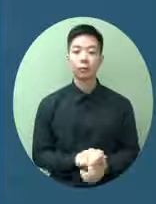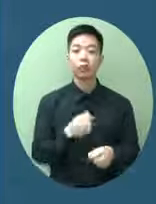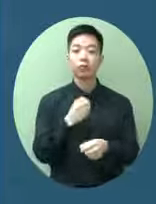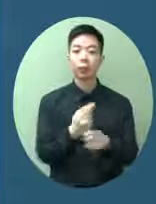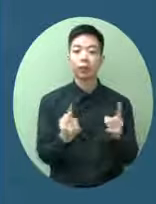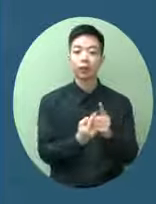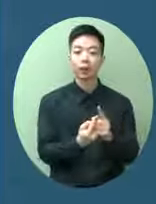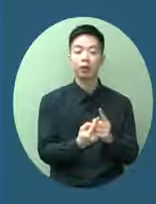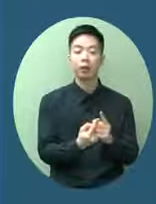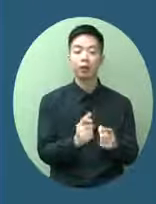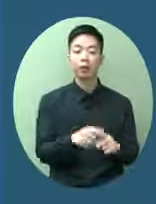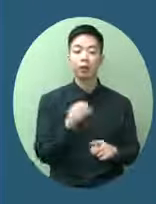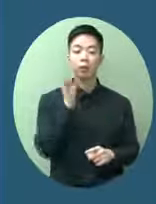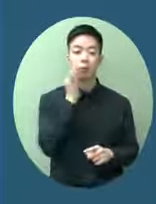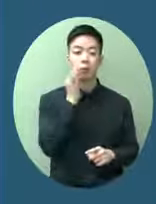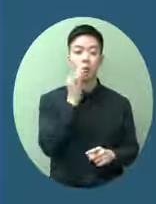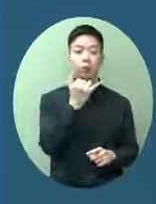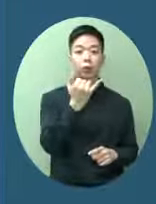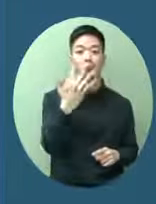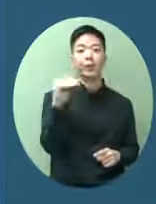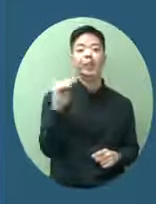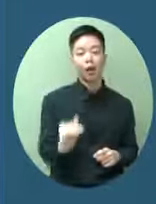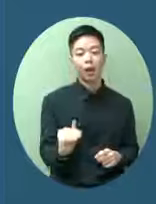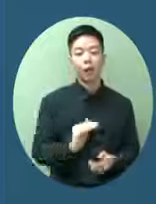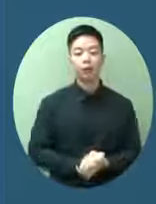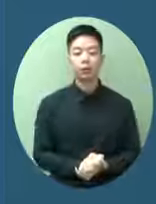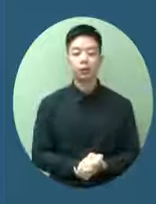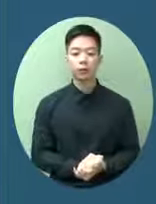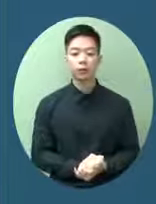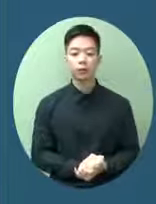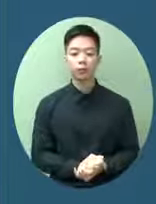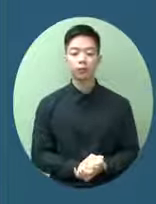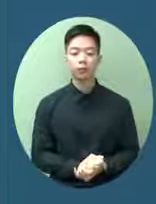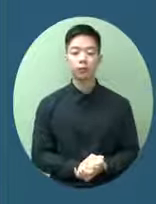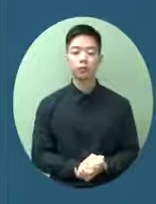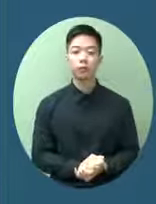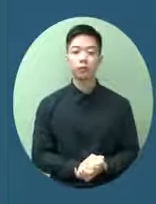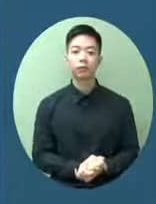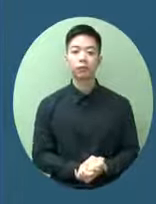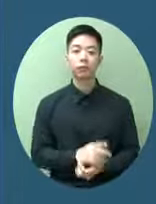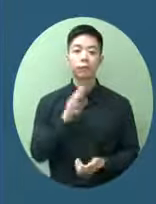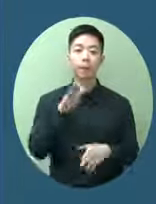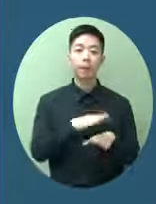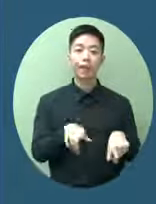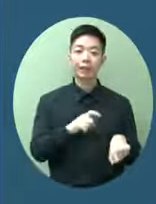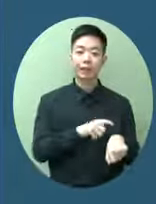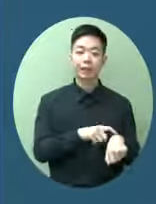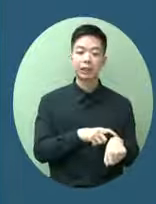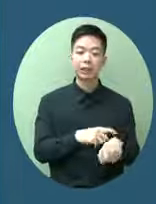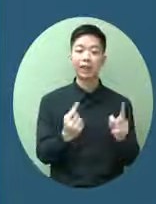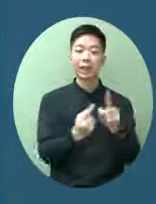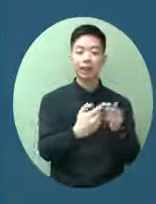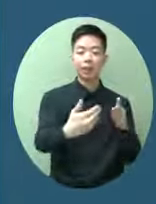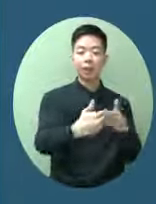佈應該都是65歲以下因為他們日常會接觸很多人